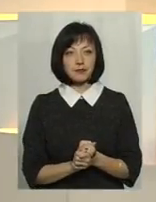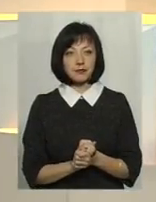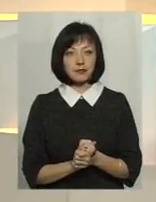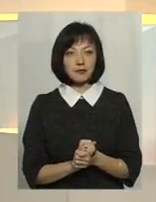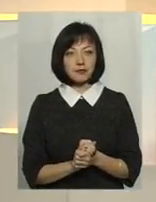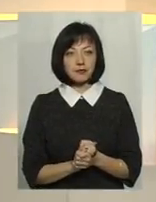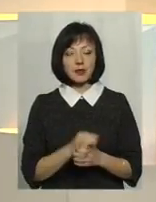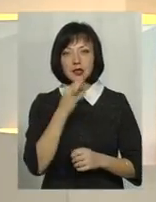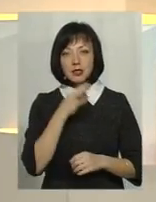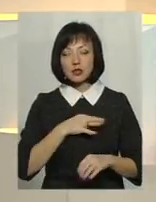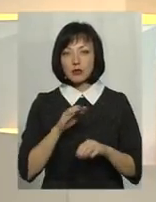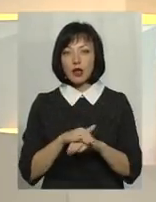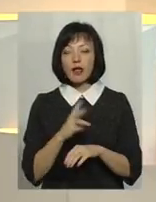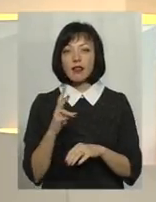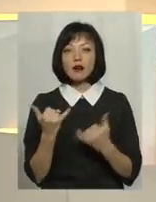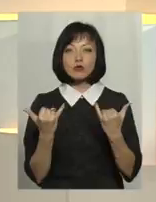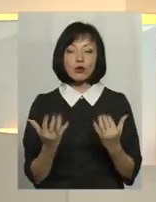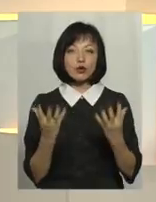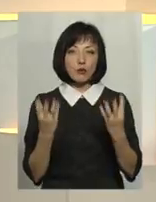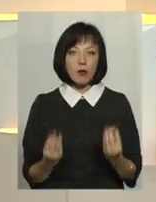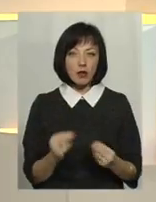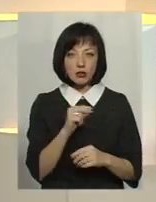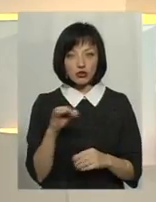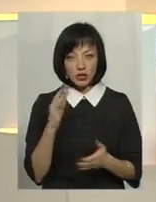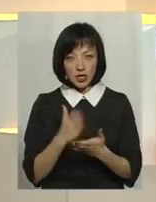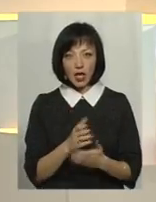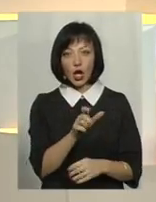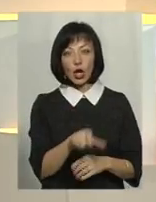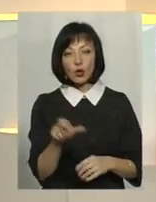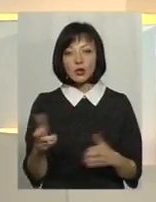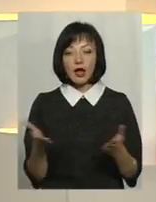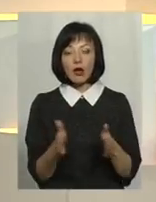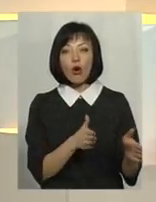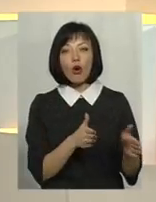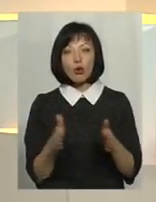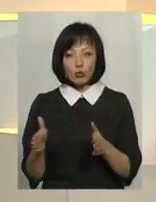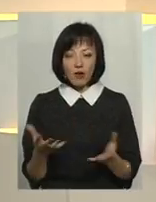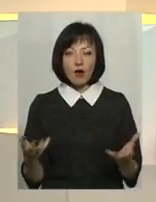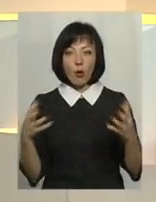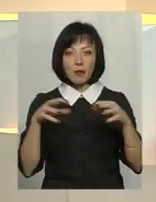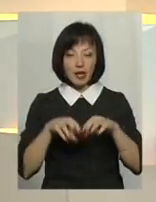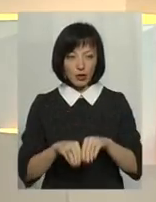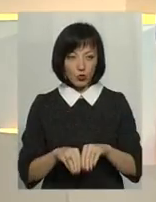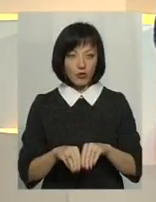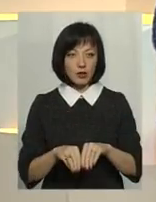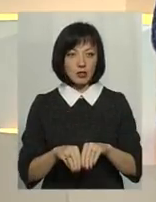на сьогоднішній момент, чи є люди, які готові об'єднуватися,